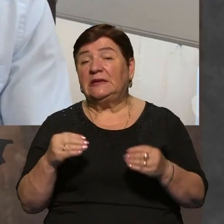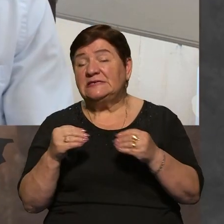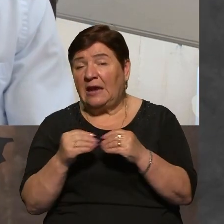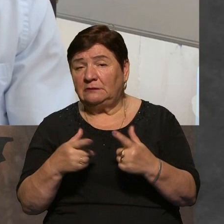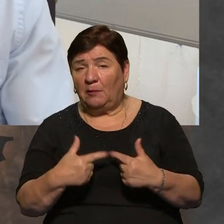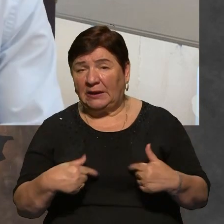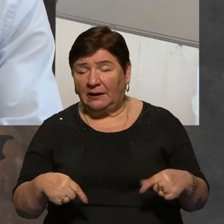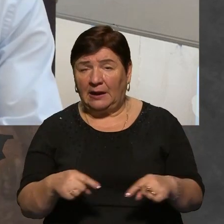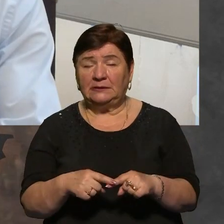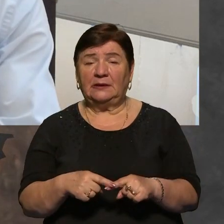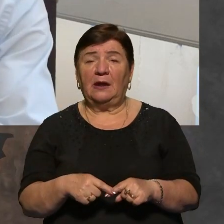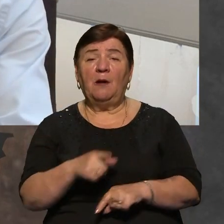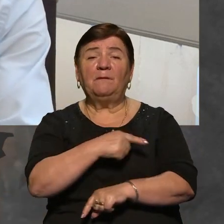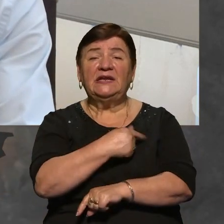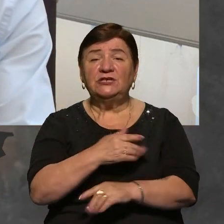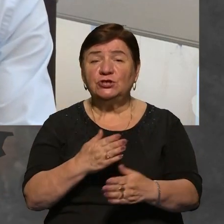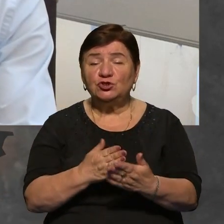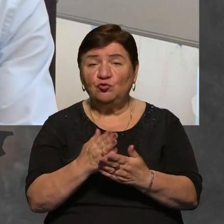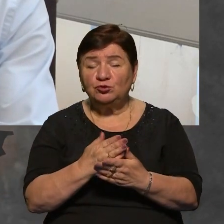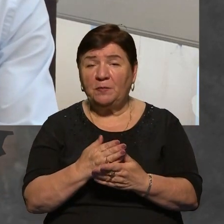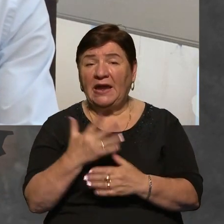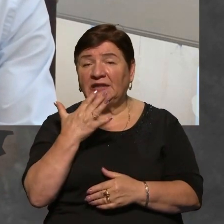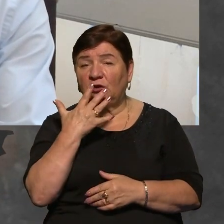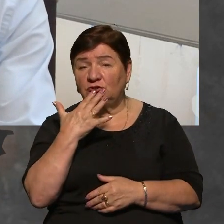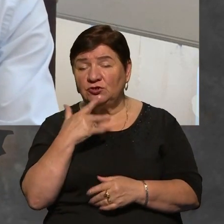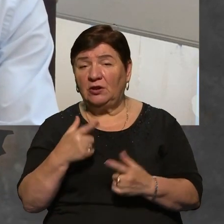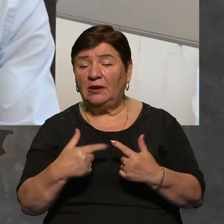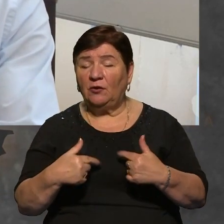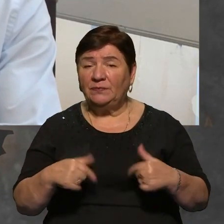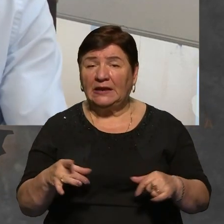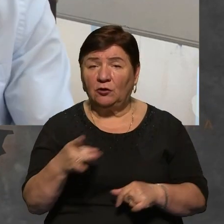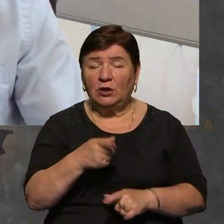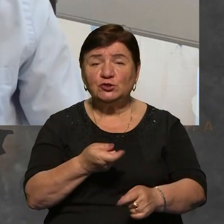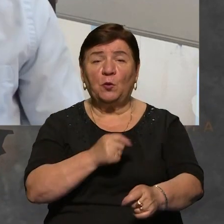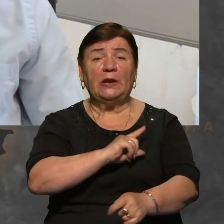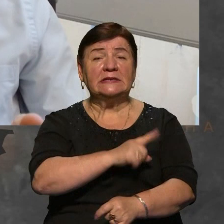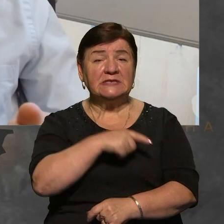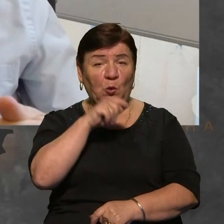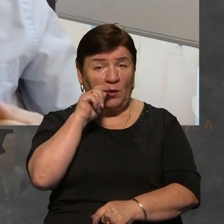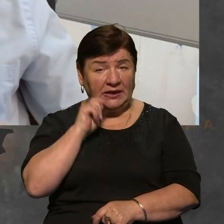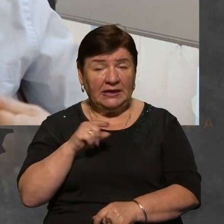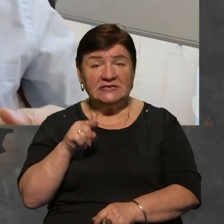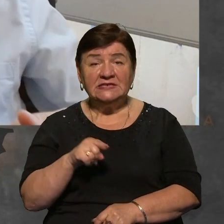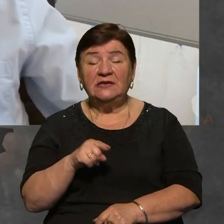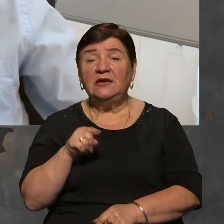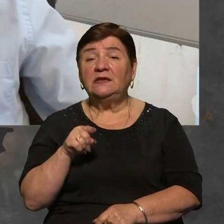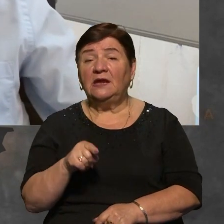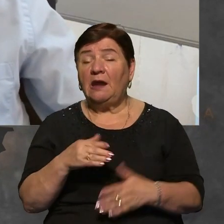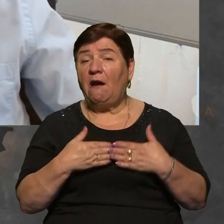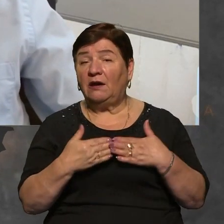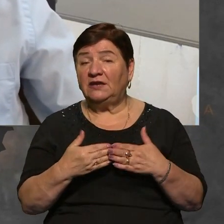бригада, Медична служба Інтернаціонального легіону Збройних сил України. І це ті, які активно